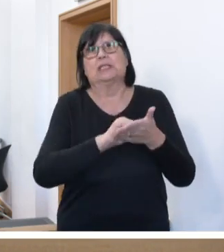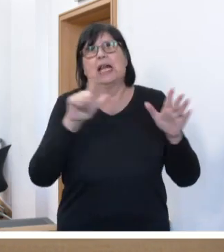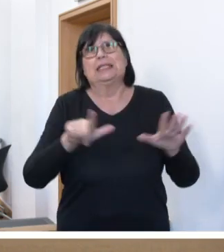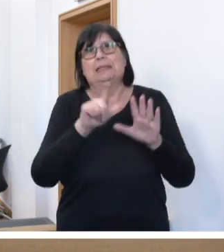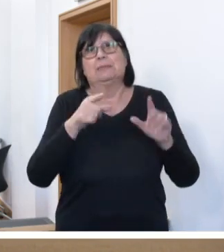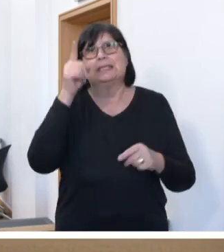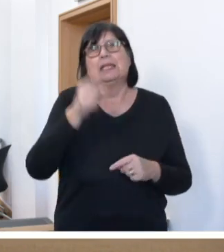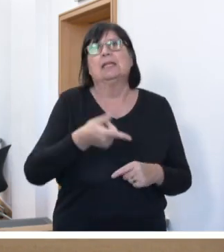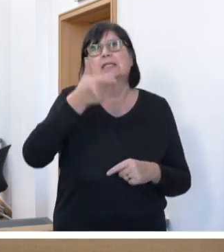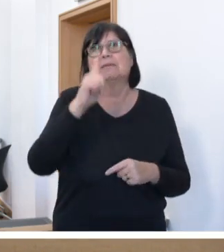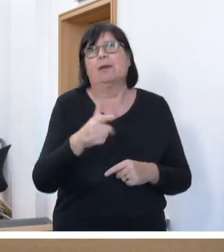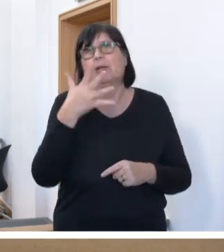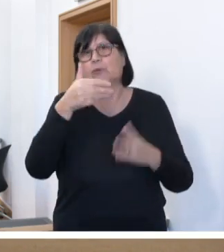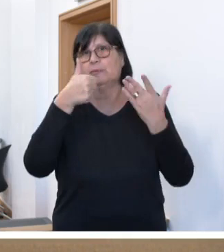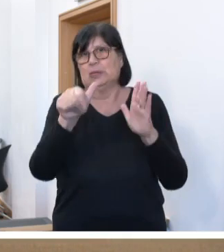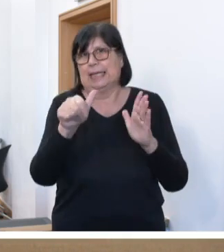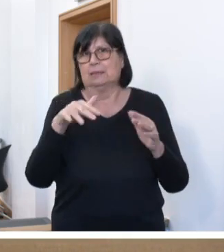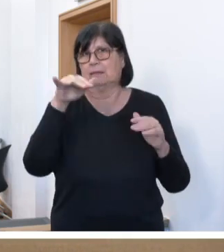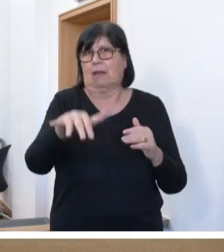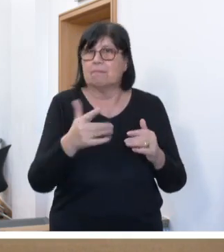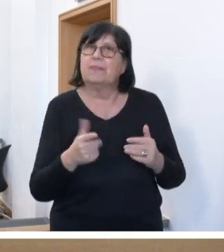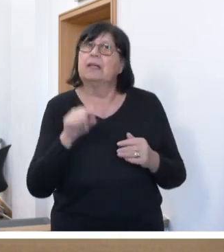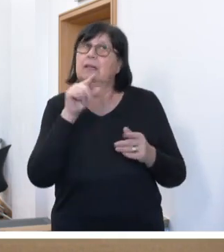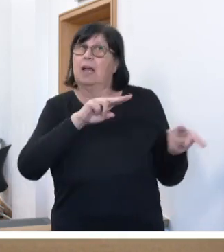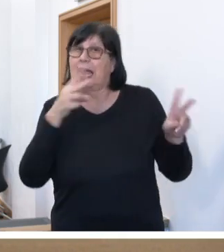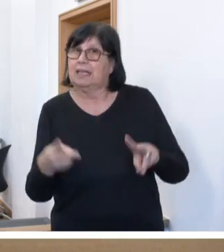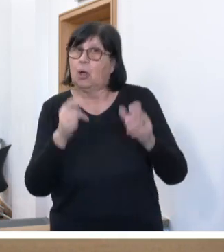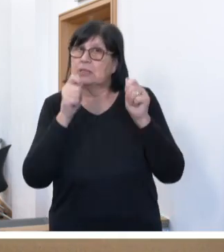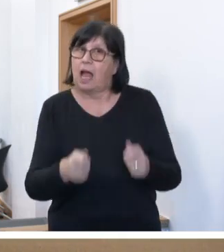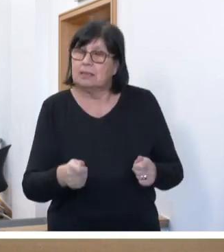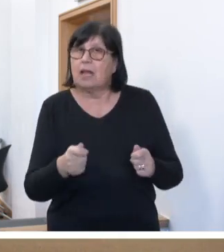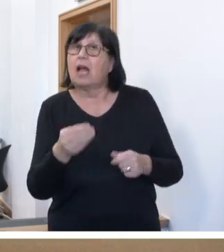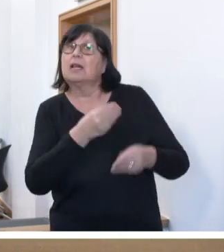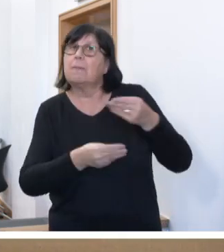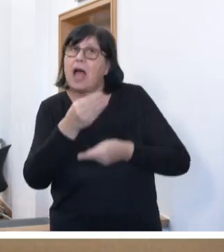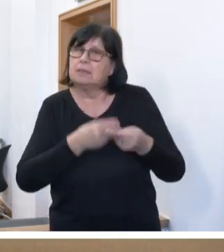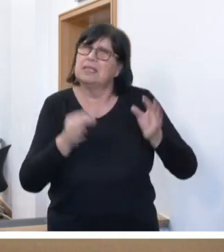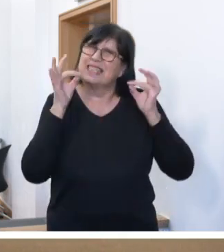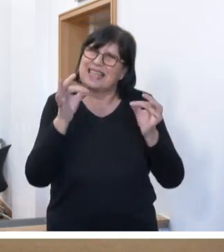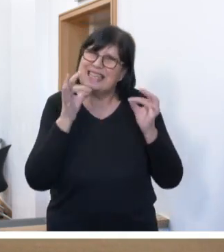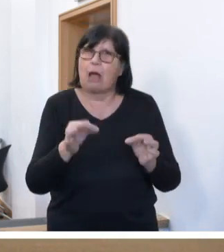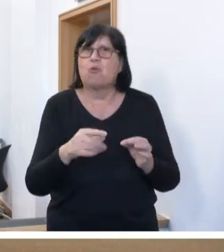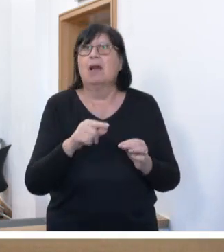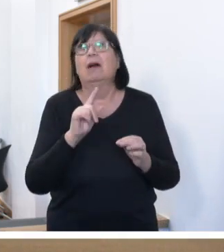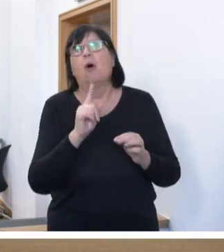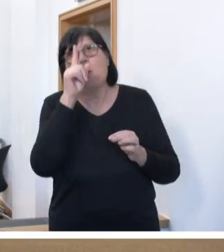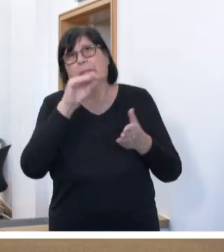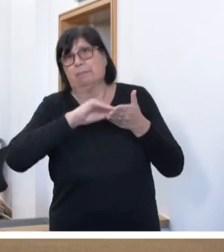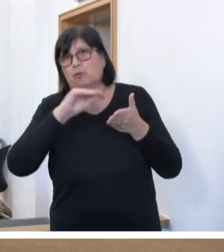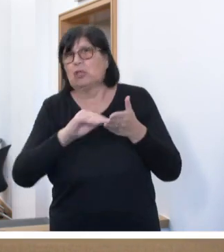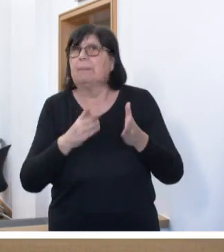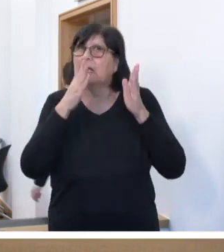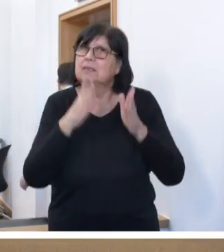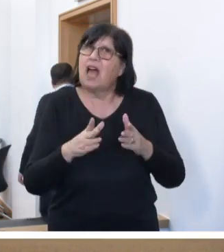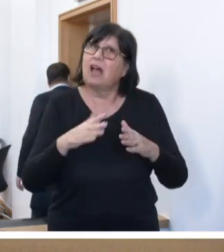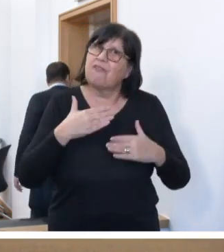-265 vor. Dieser Änderungsantrag behandelt genau den oben geschriebenen Sachverhalt, sodass